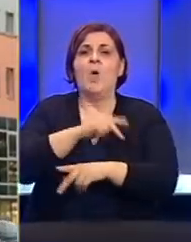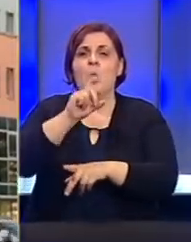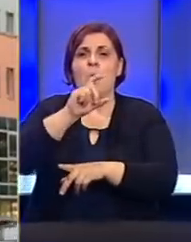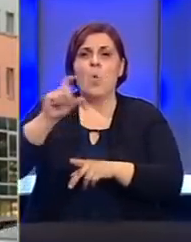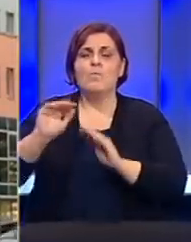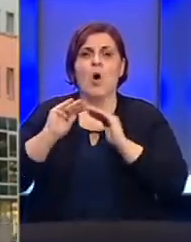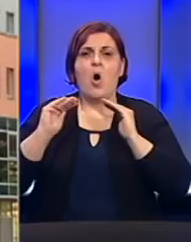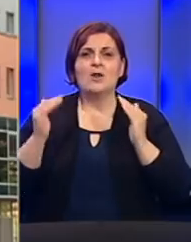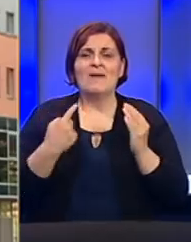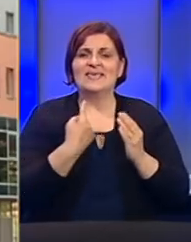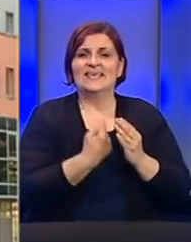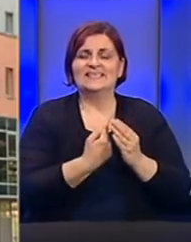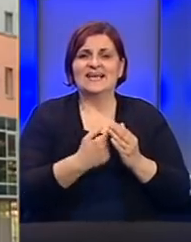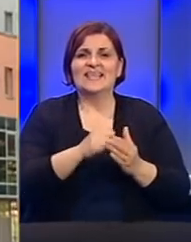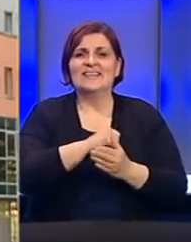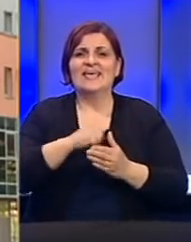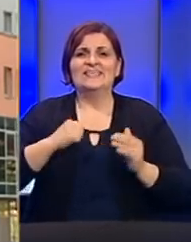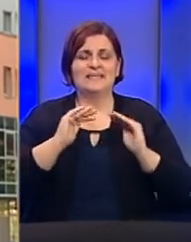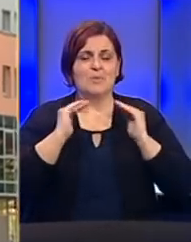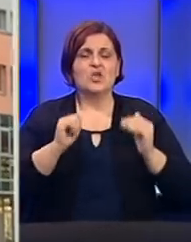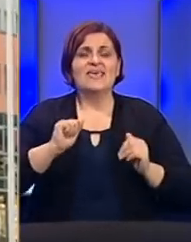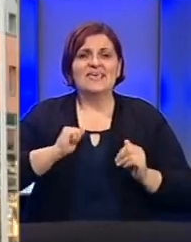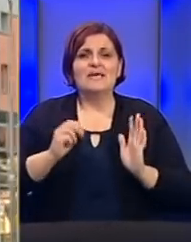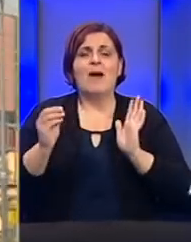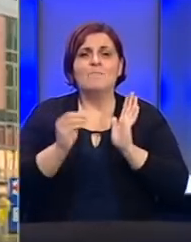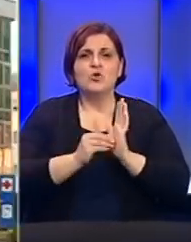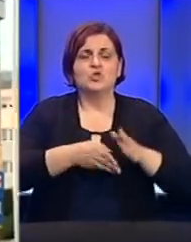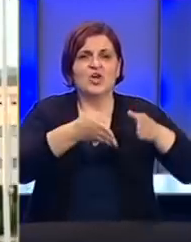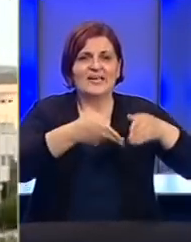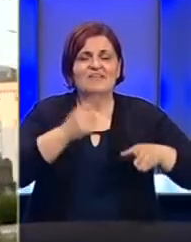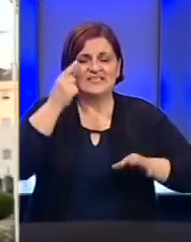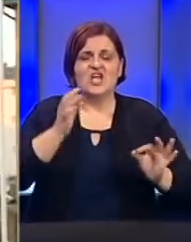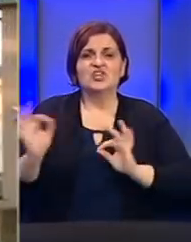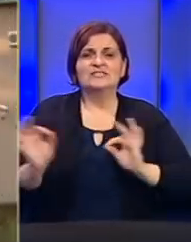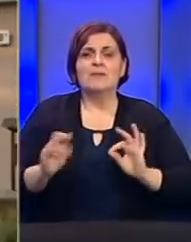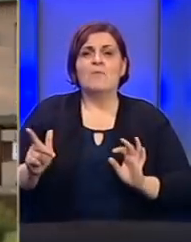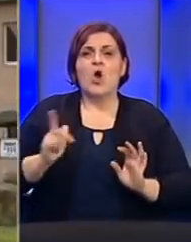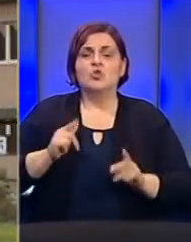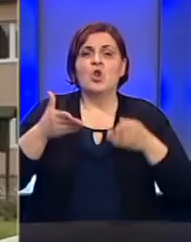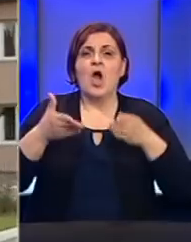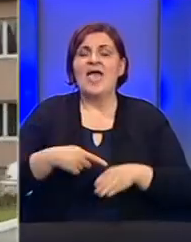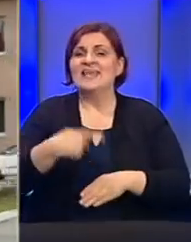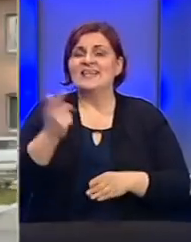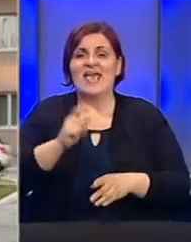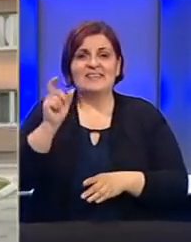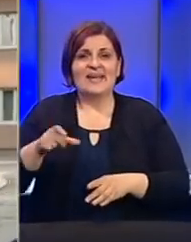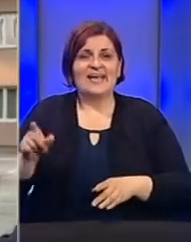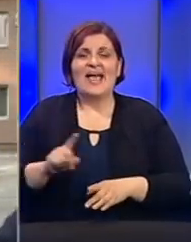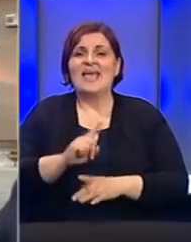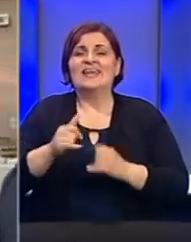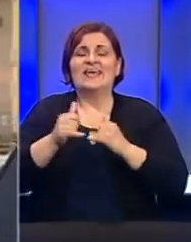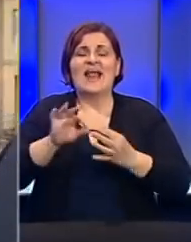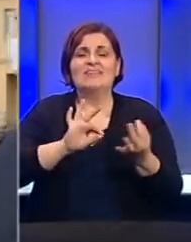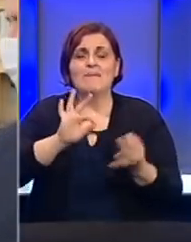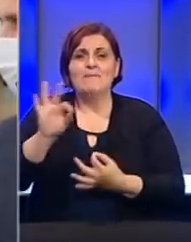prostorijama izolatorija i samog oddjela imamo još kapaciteta. Znači spremno smo dočekali ovo i nijedan građanin ni grada